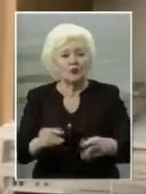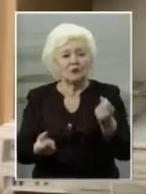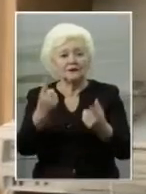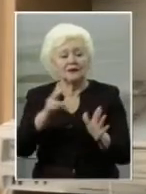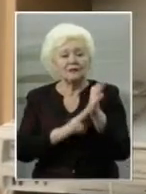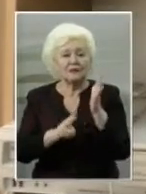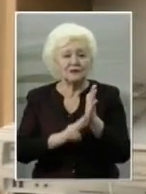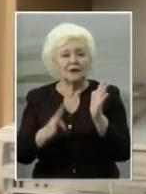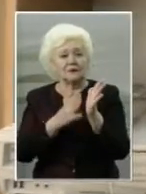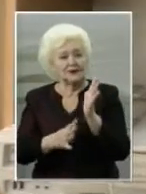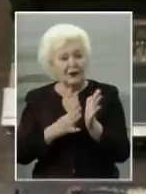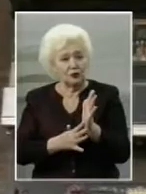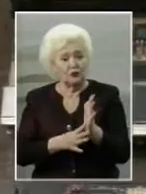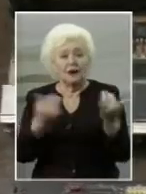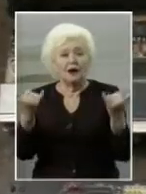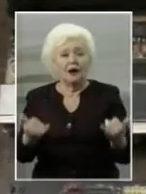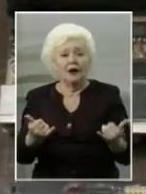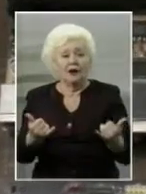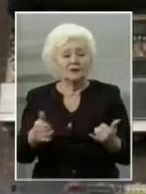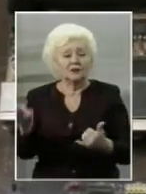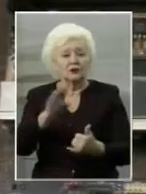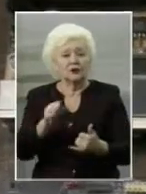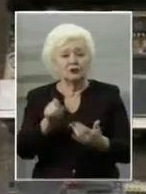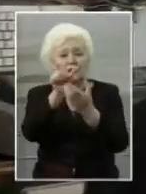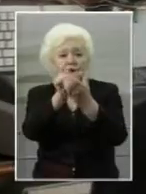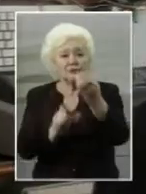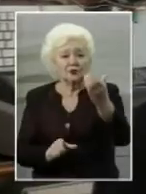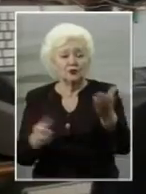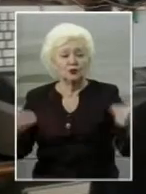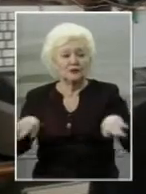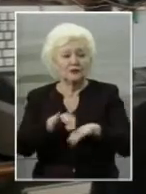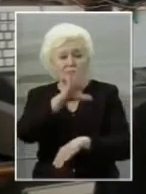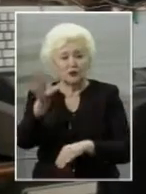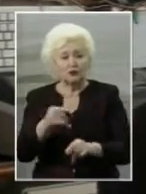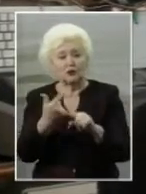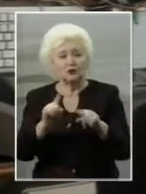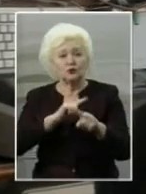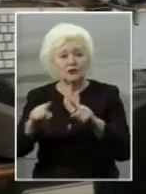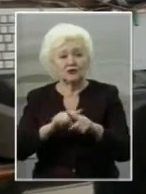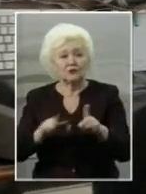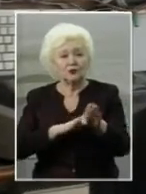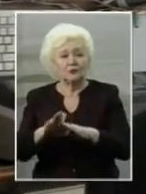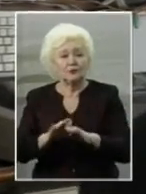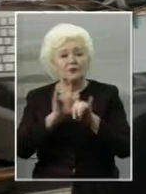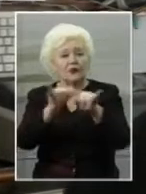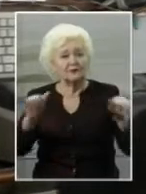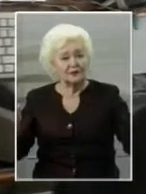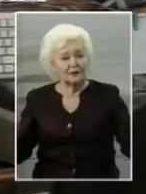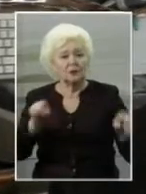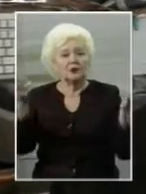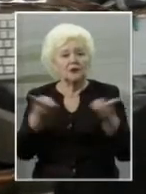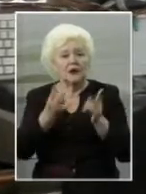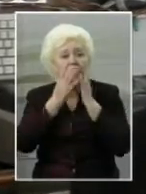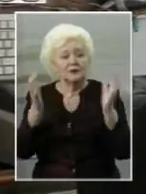80-х 90-х. А зараз вже смартфони заміщують все. Тобто дуже швидко відбувається еволюція. Тому треба